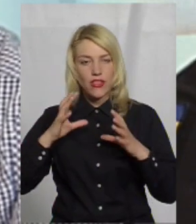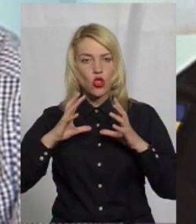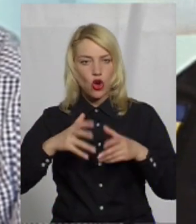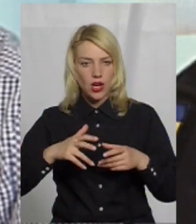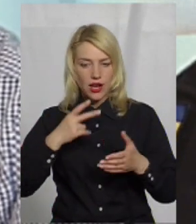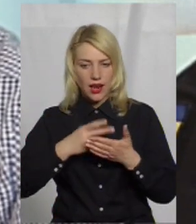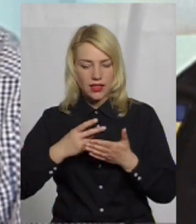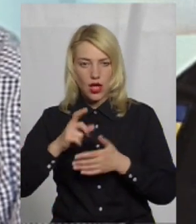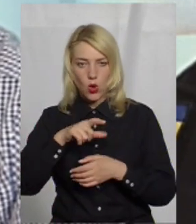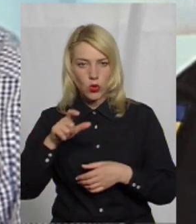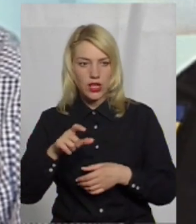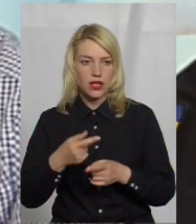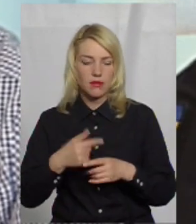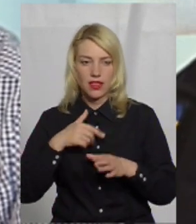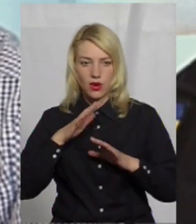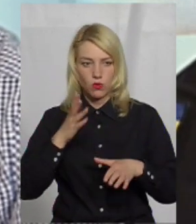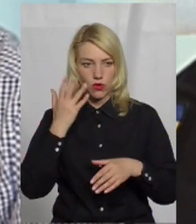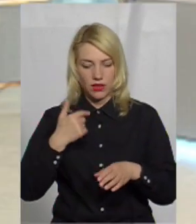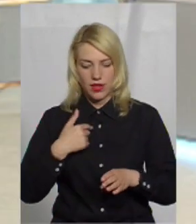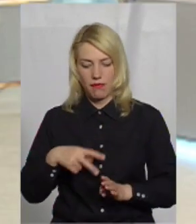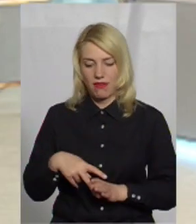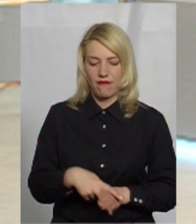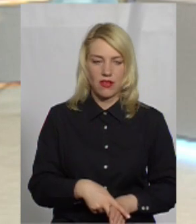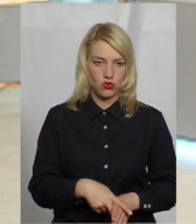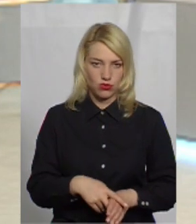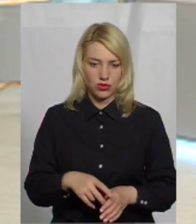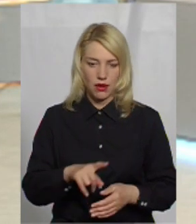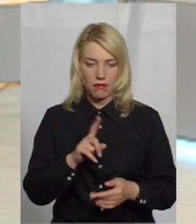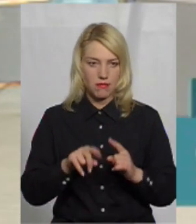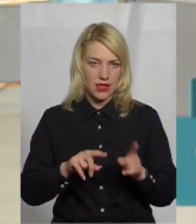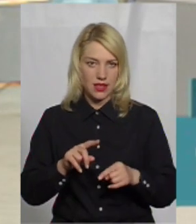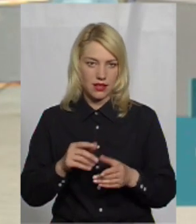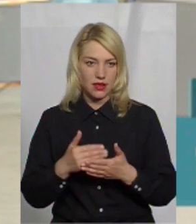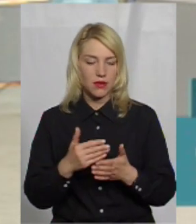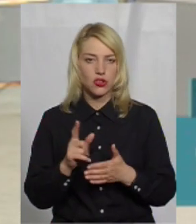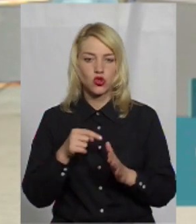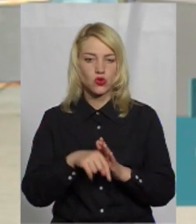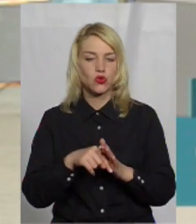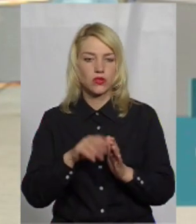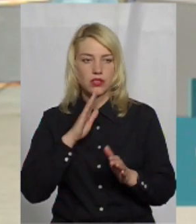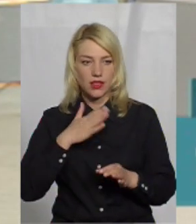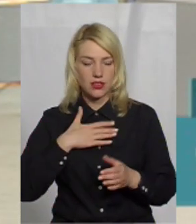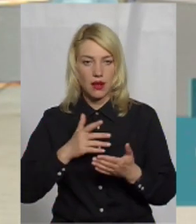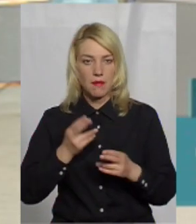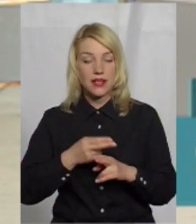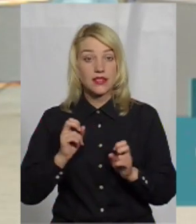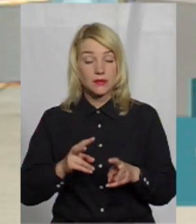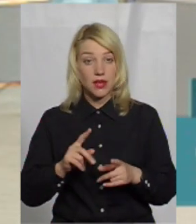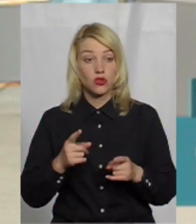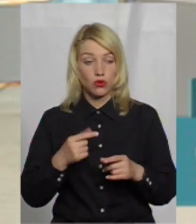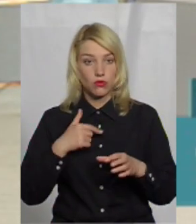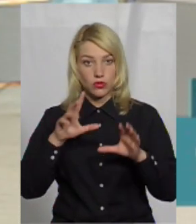що ми десь не любим, коли нам нав'язують якісь ті чи інші питання, навіть якщо ці питання стосуються нашої безпеки. Через то,